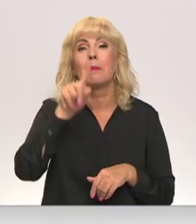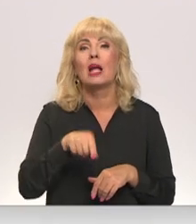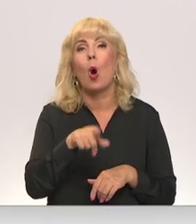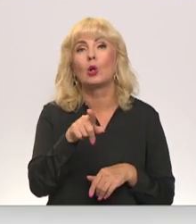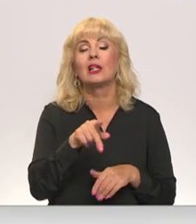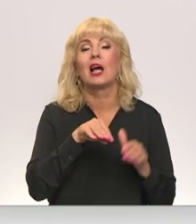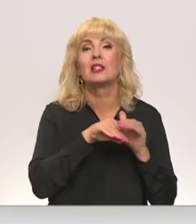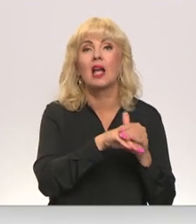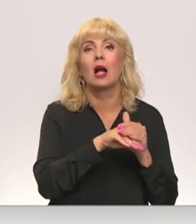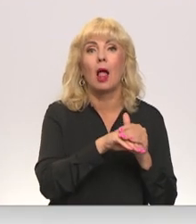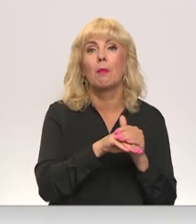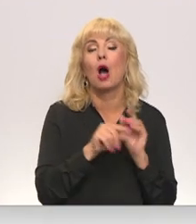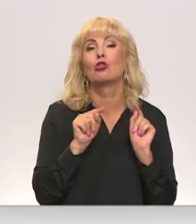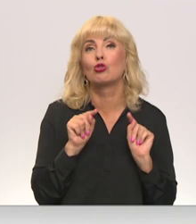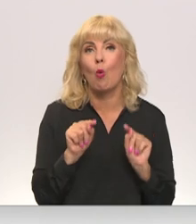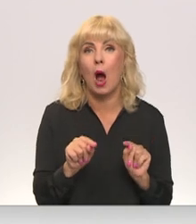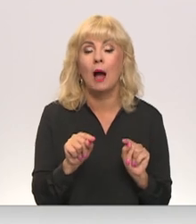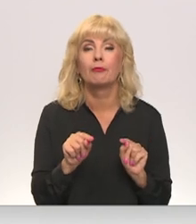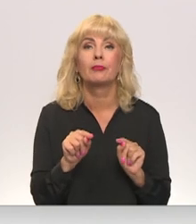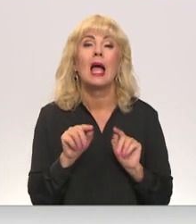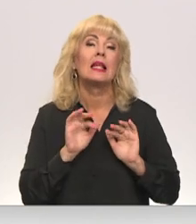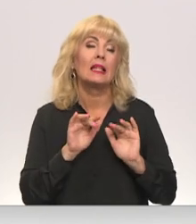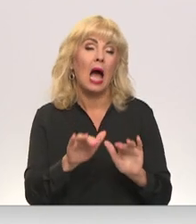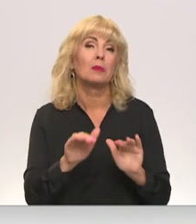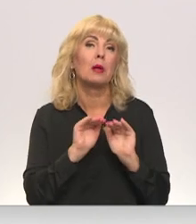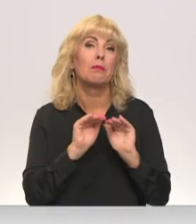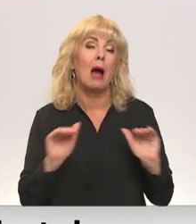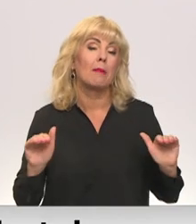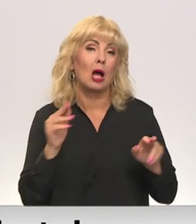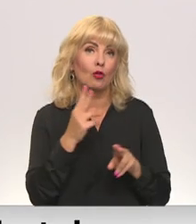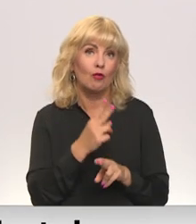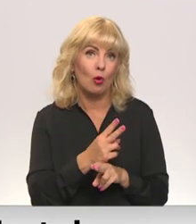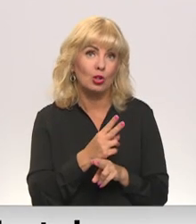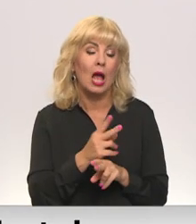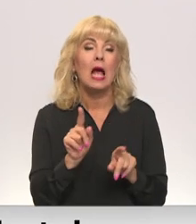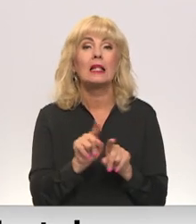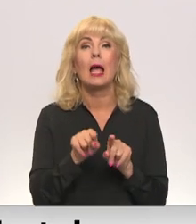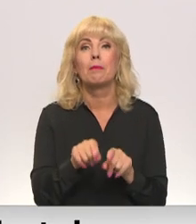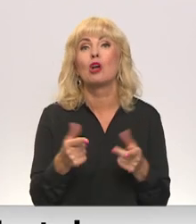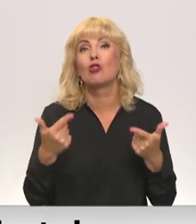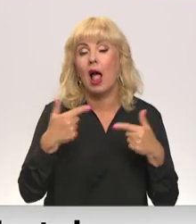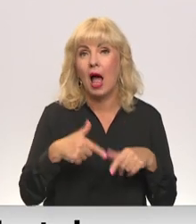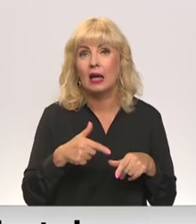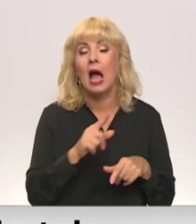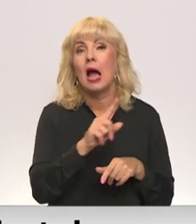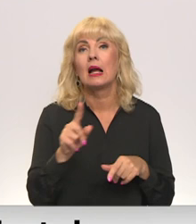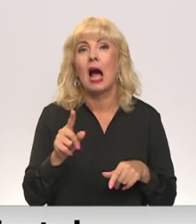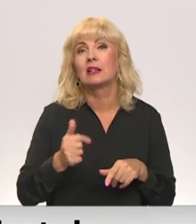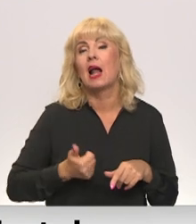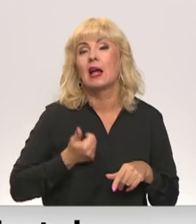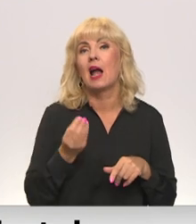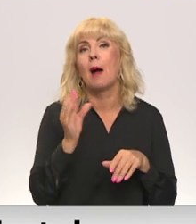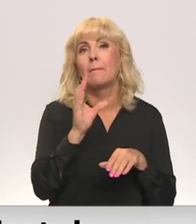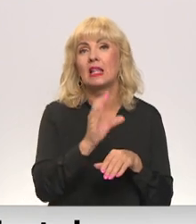šo te darbību, pamatfunkcijas. Tajā pašā laikā katrai kapitāla sabiedrība ir